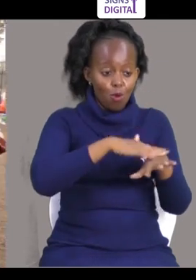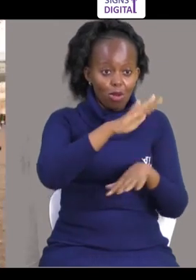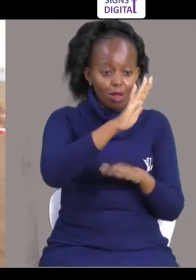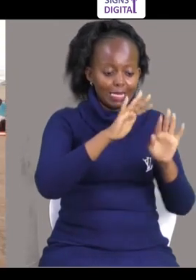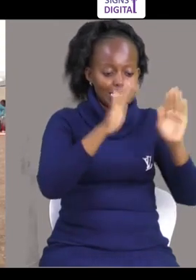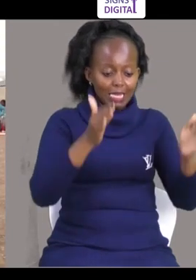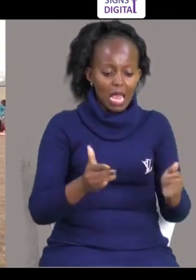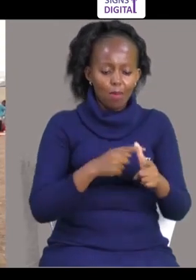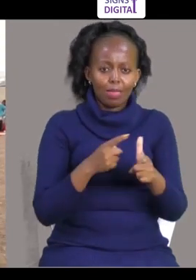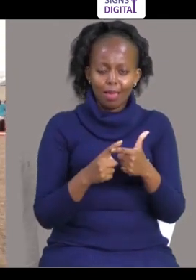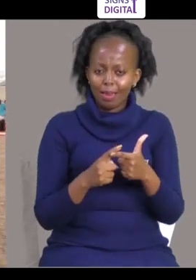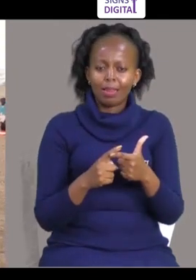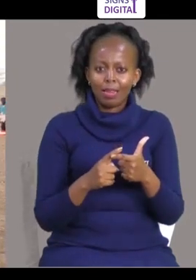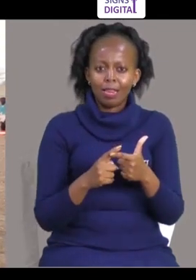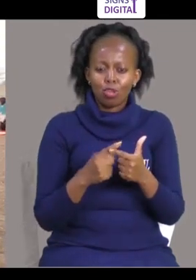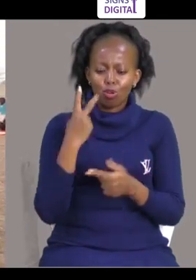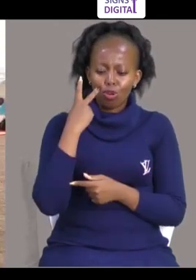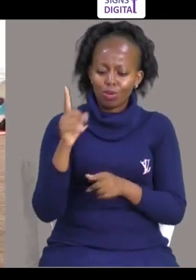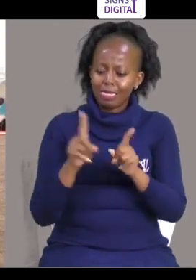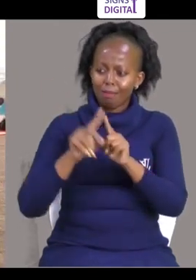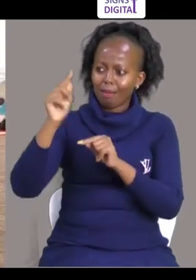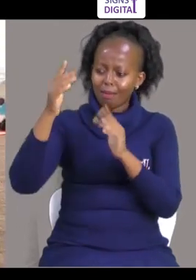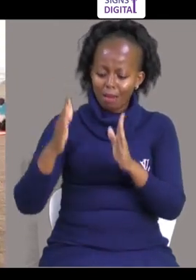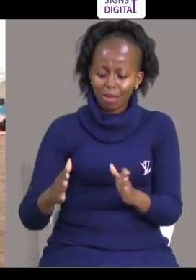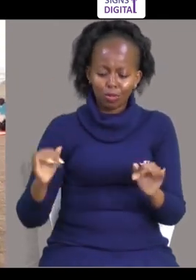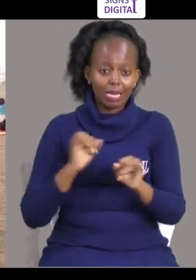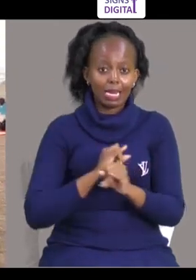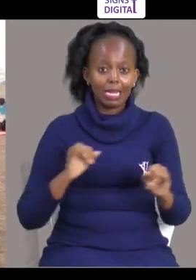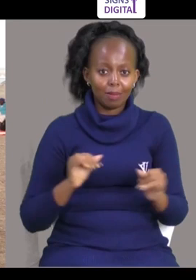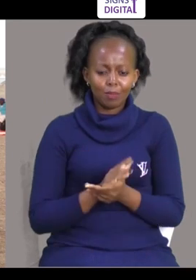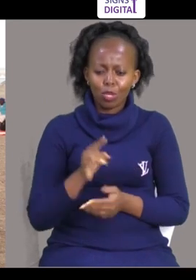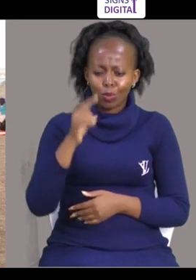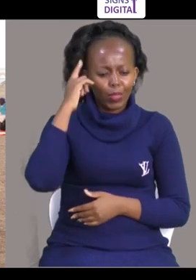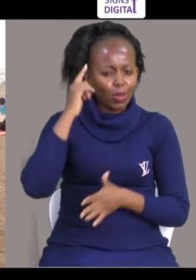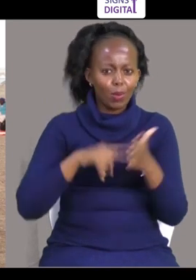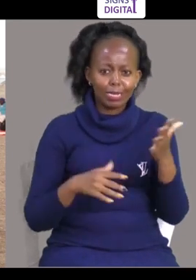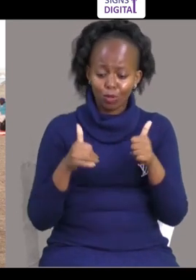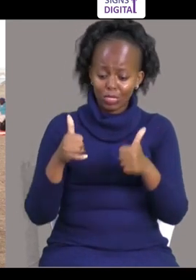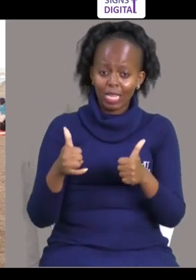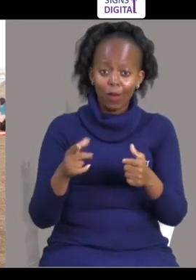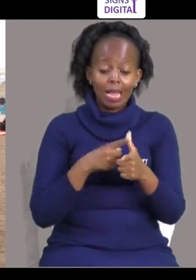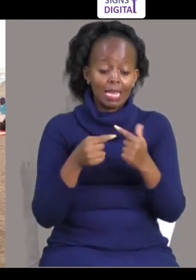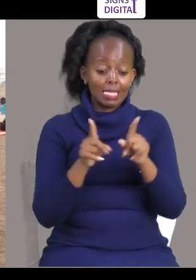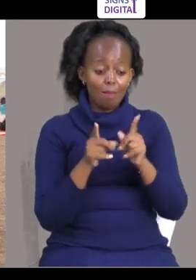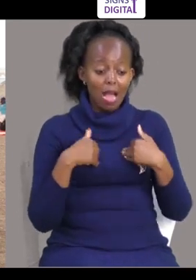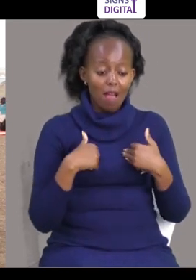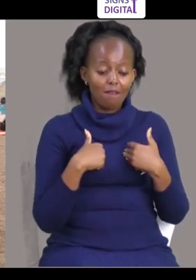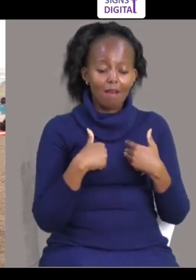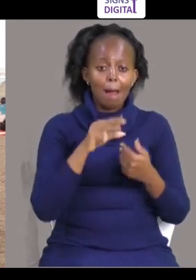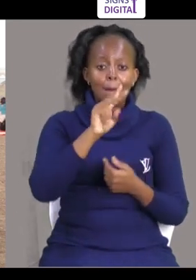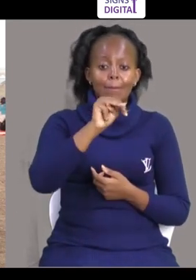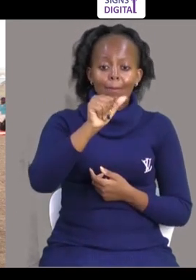serekali Ukiweka tu kwa meza yako, unakaa kama mkenya kapita Munaonaje,